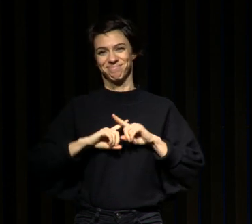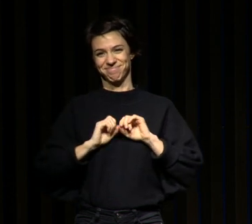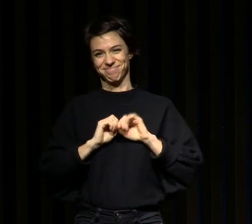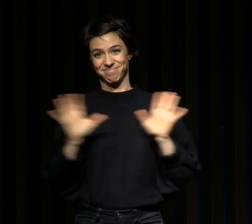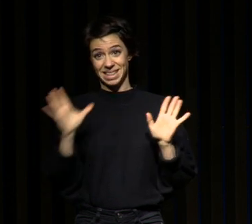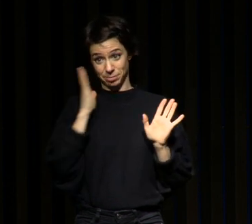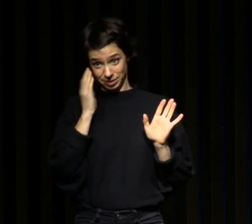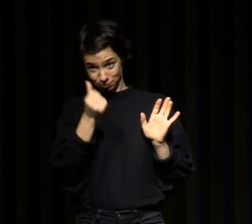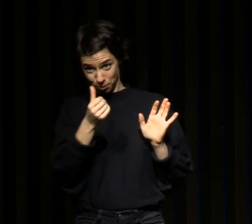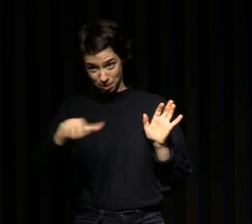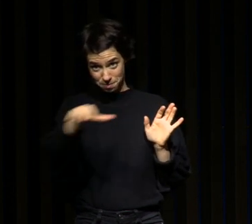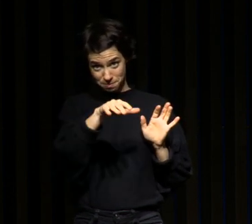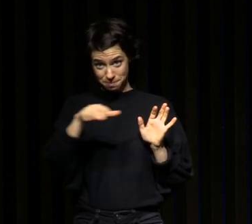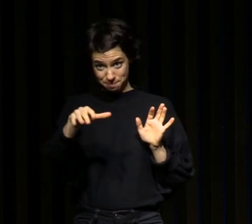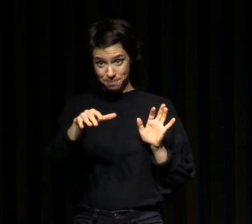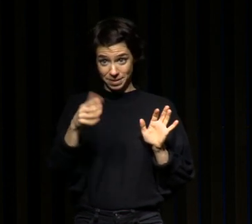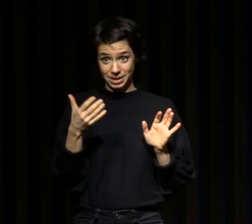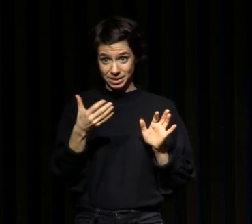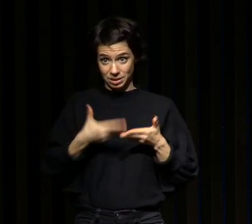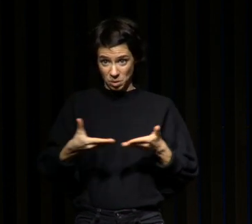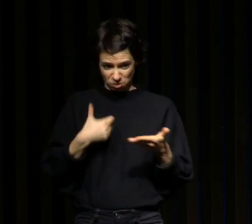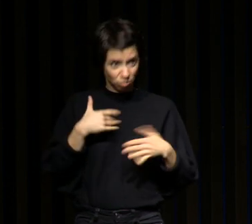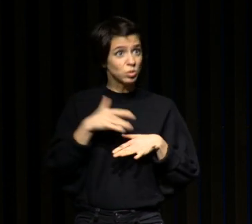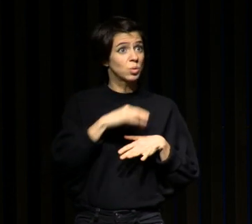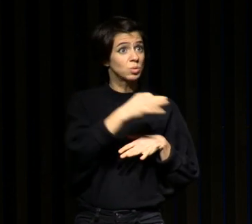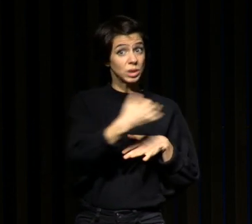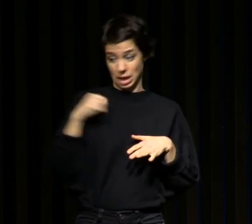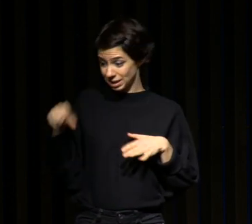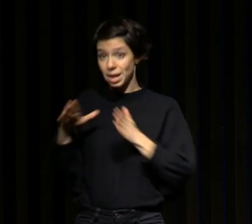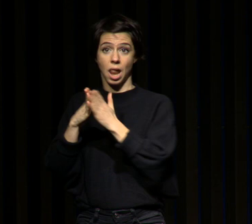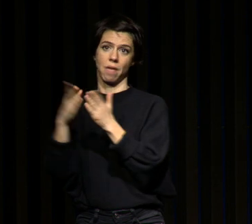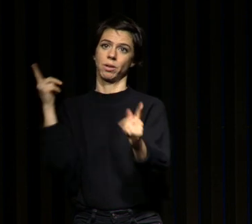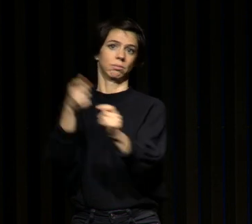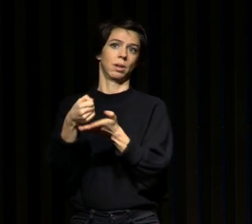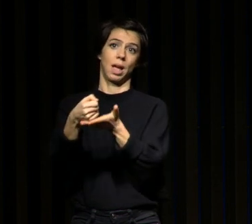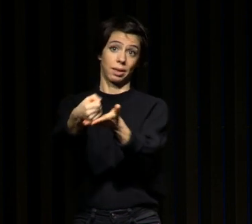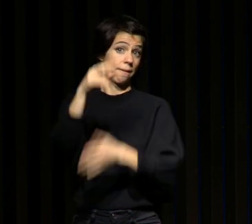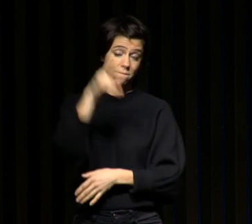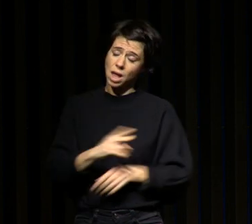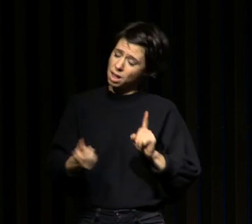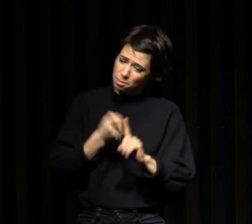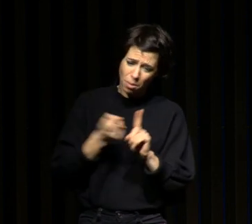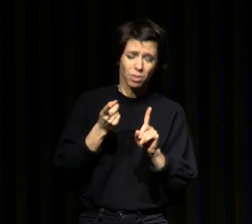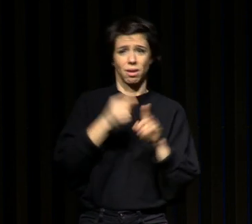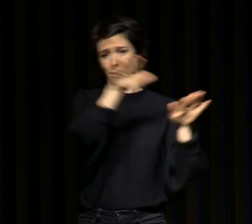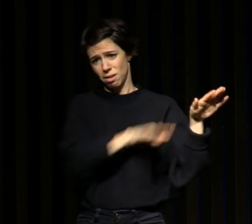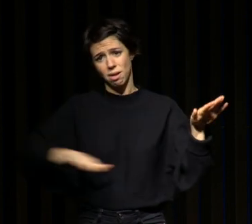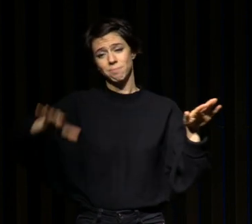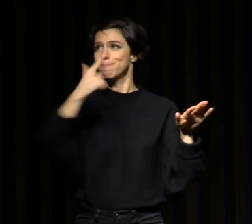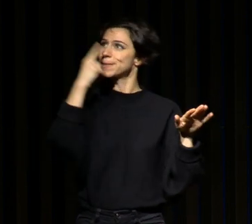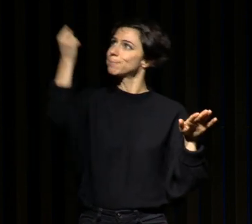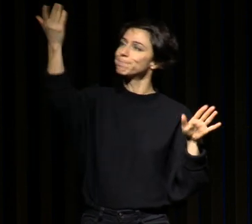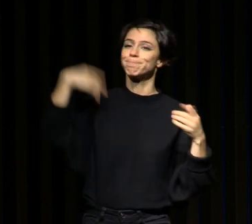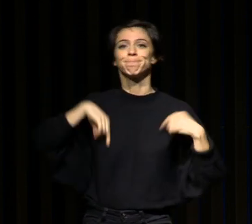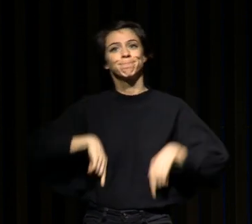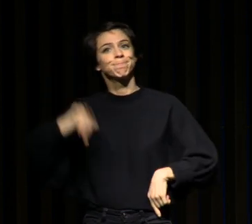souffrez de ce contexte qu'Antifatique pourra vous aider parce qu a un énorme enjeu de santé publique en ce moment qui n pas assez porté par les pouvoirs publics